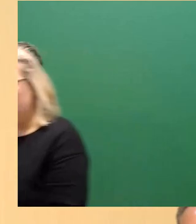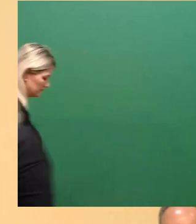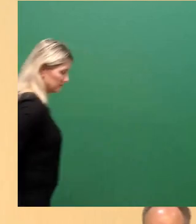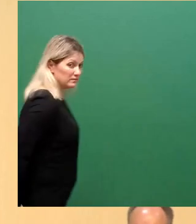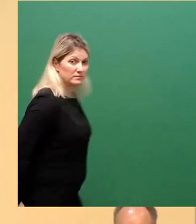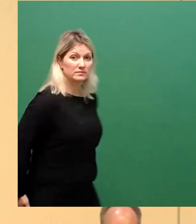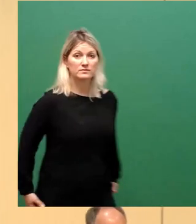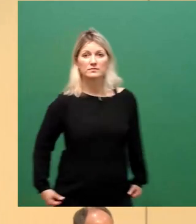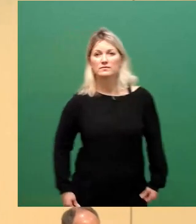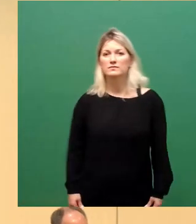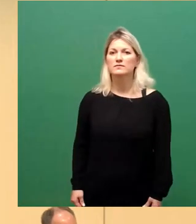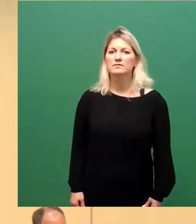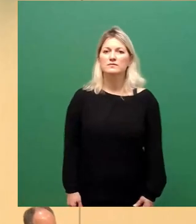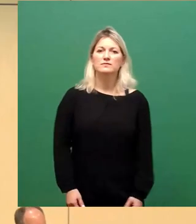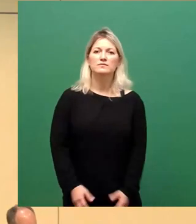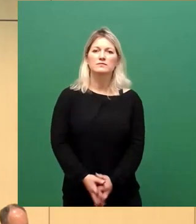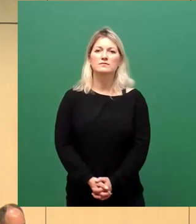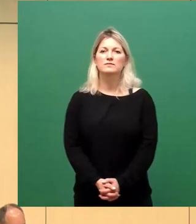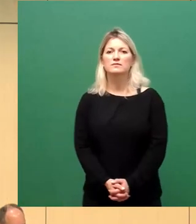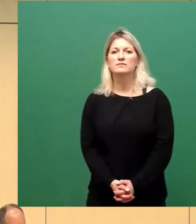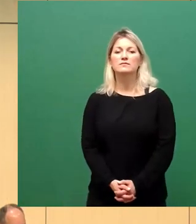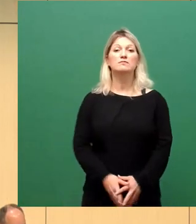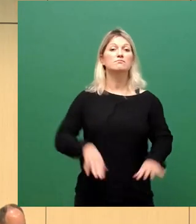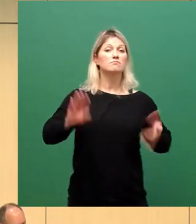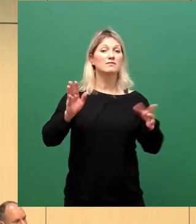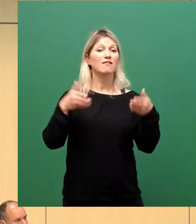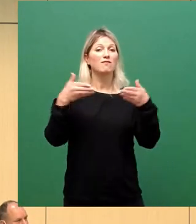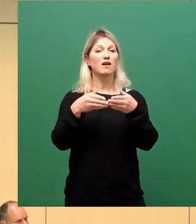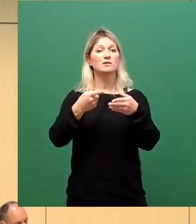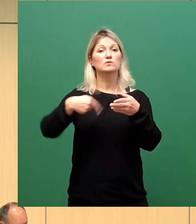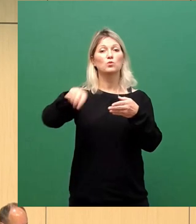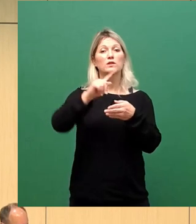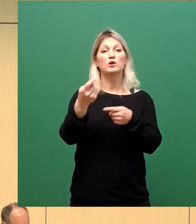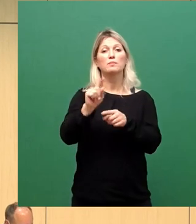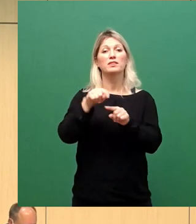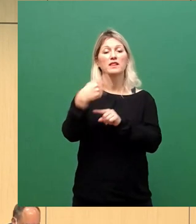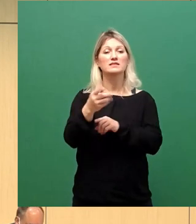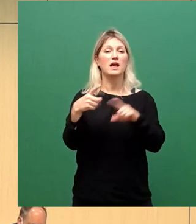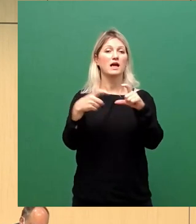Wir setzen fort in der Fraktionsrunde und ich darf für die SPD Frau Proviser reden.